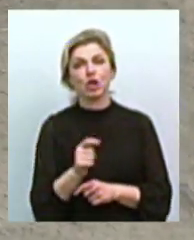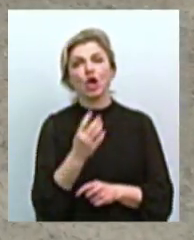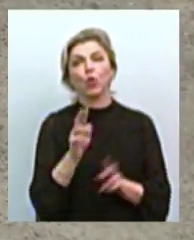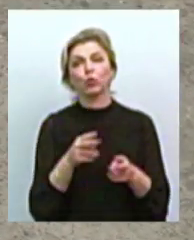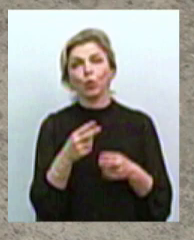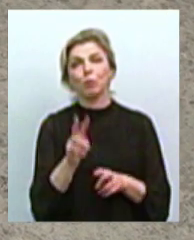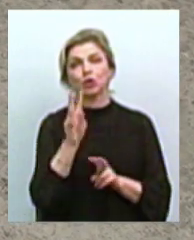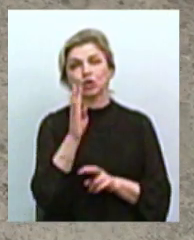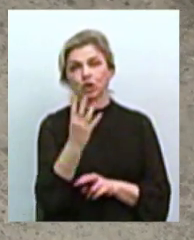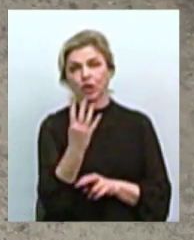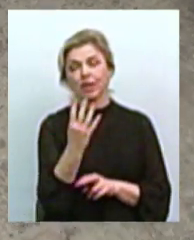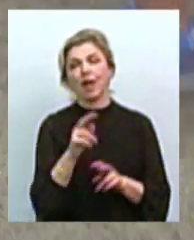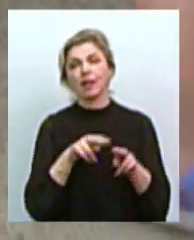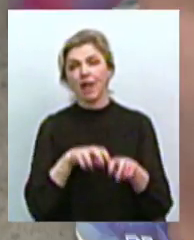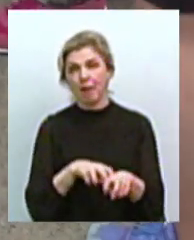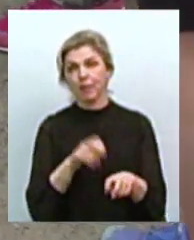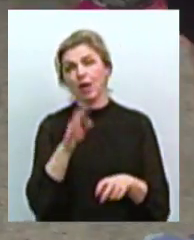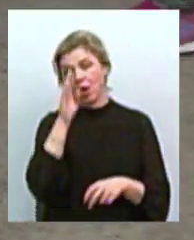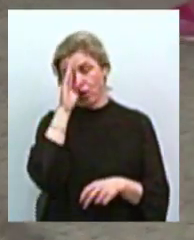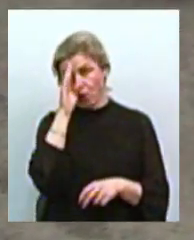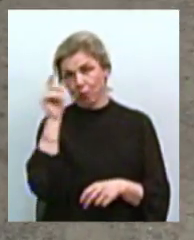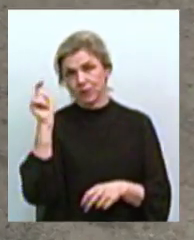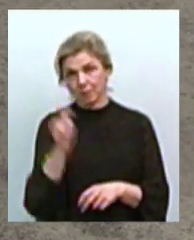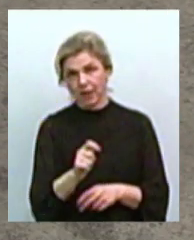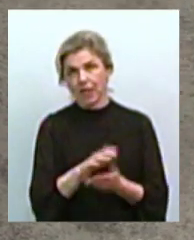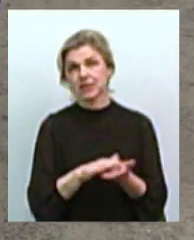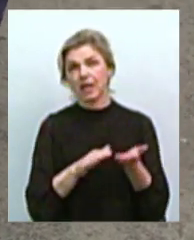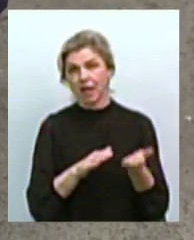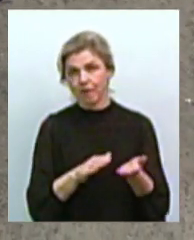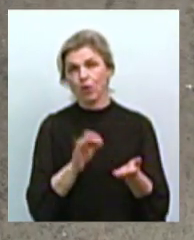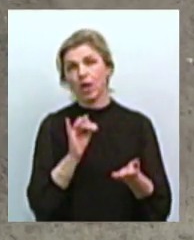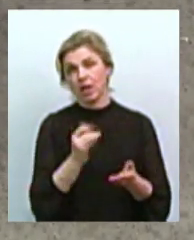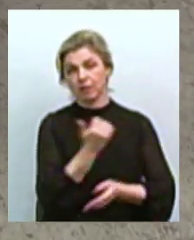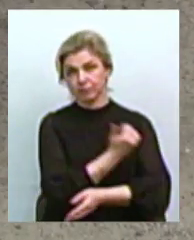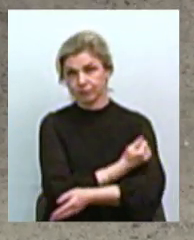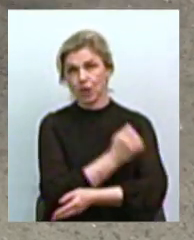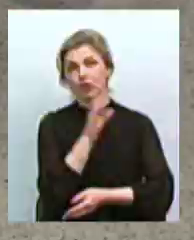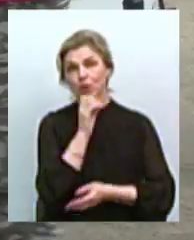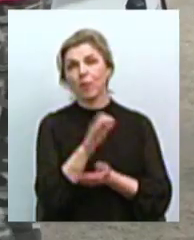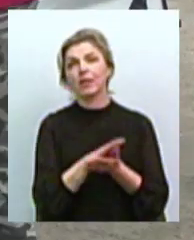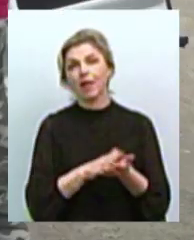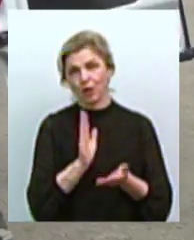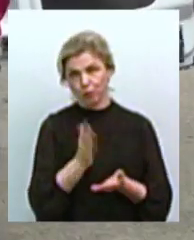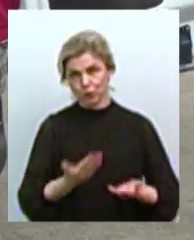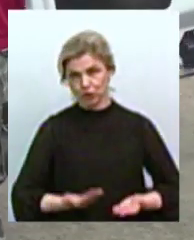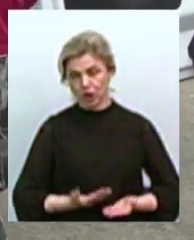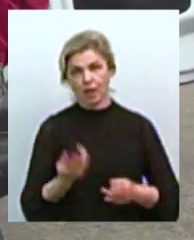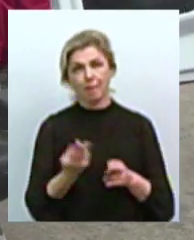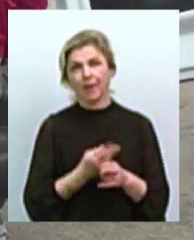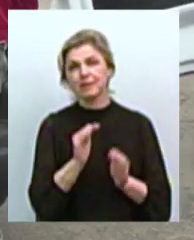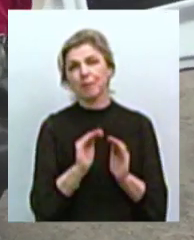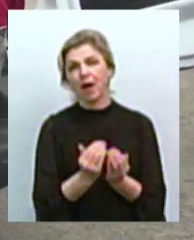Зробила заявку, хлопці приїхали, простерилізують і вона буде жити далі. Не буде приводити цуценят. Не буде